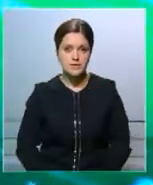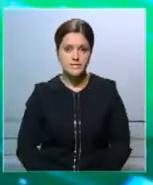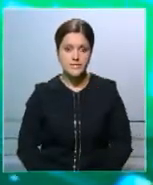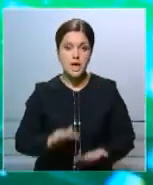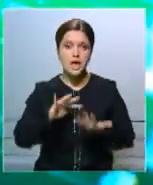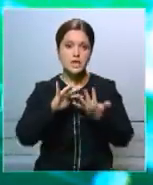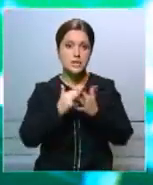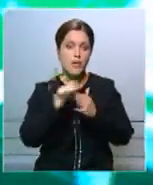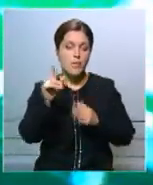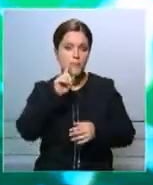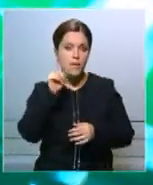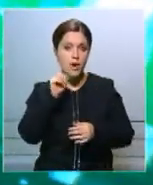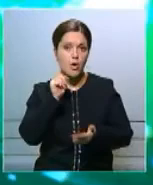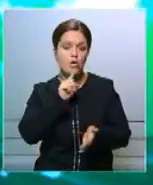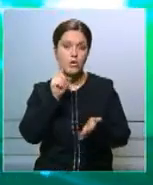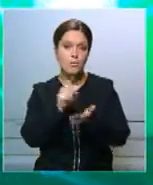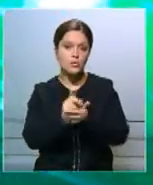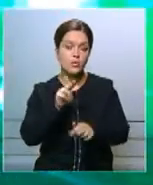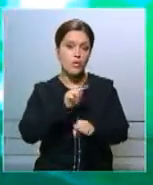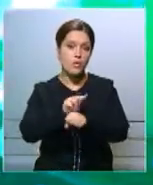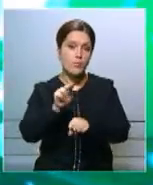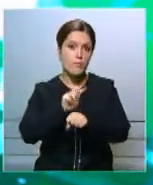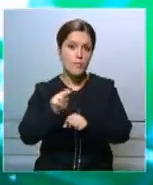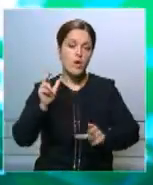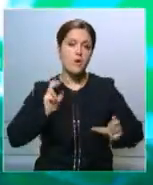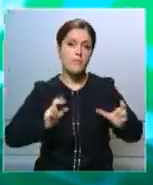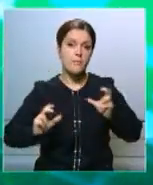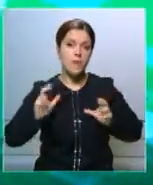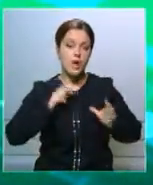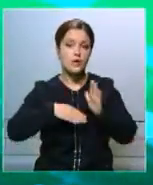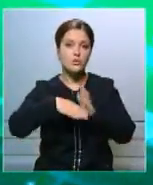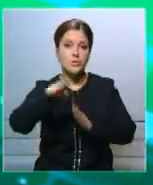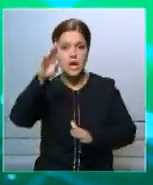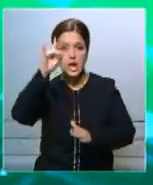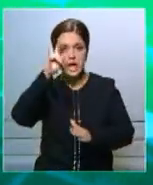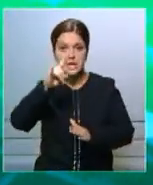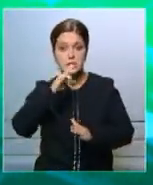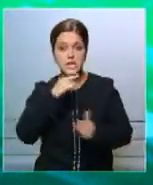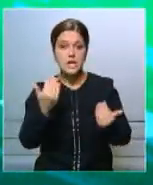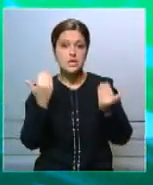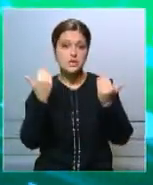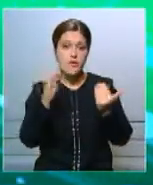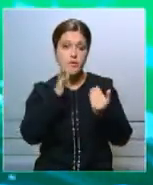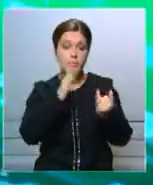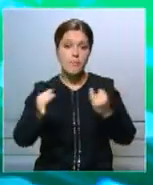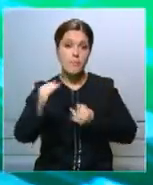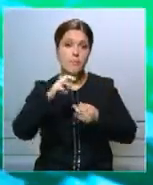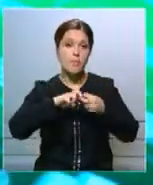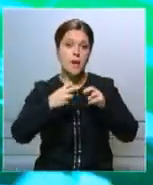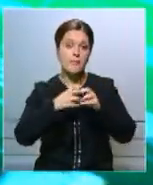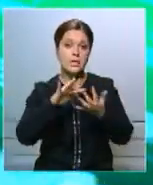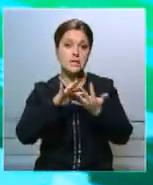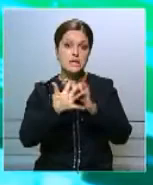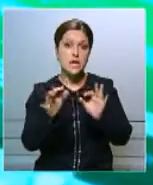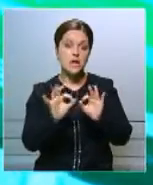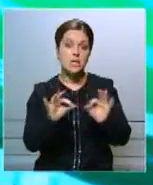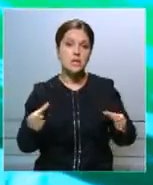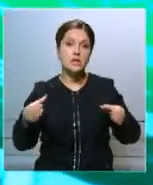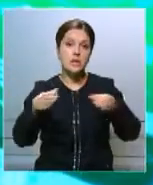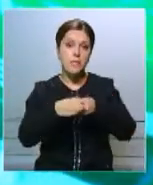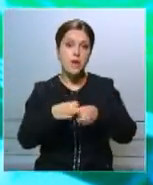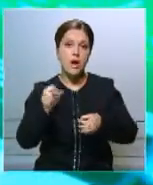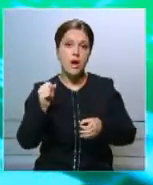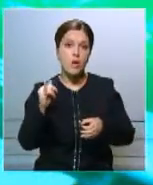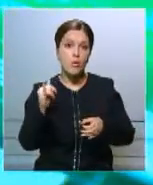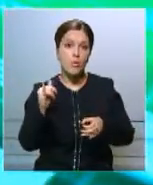Сельскую молодежь нужно обучать в лучших вузах страны. Такое мнение сегодня во время обсуждения проблем села высказали члены партии АОЛ.